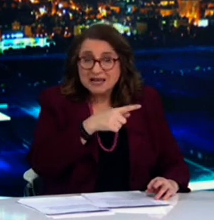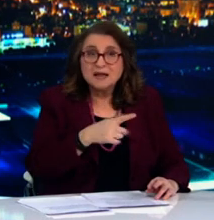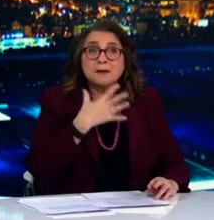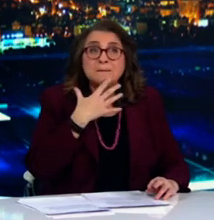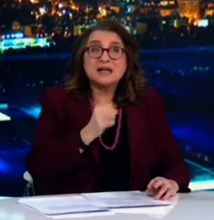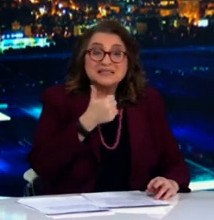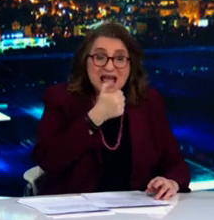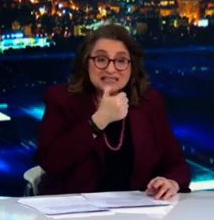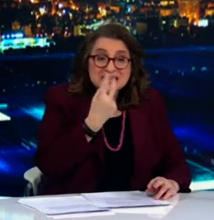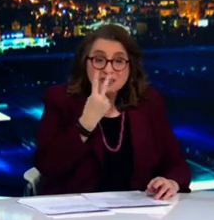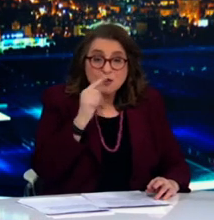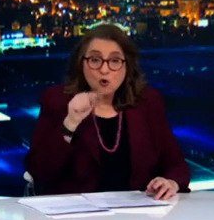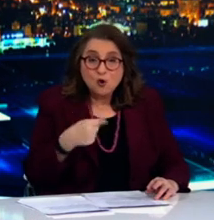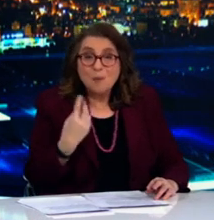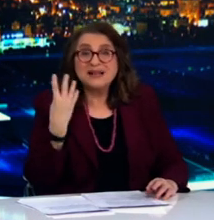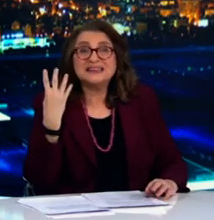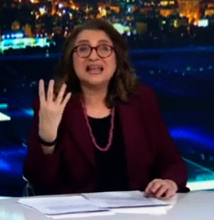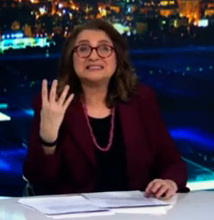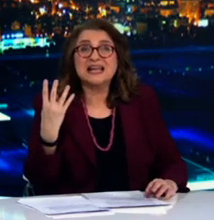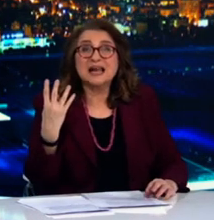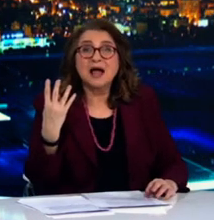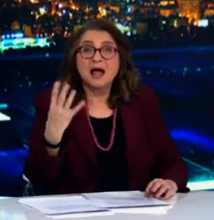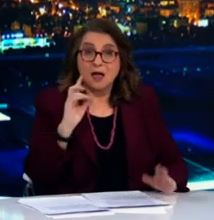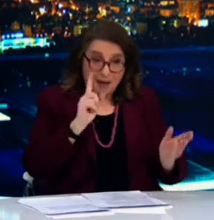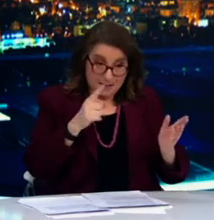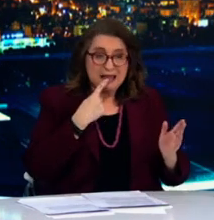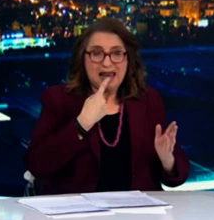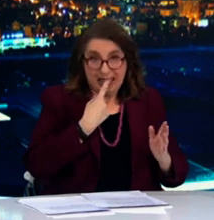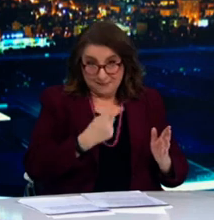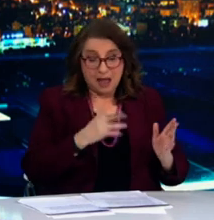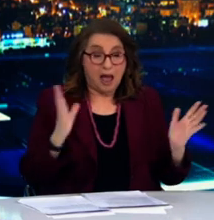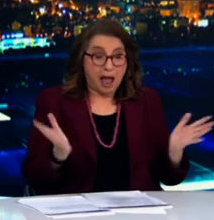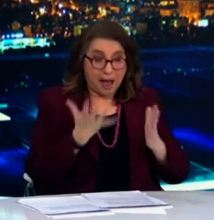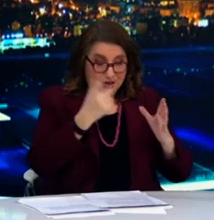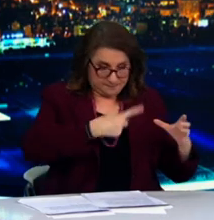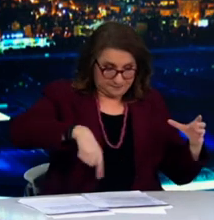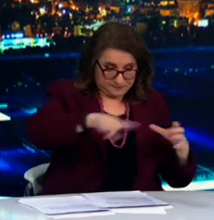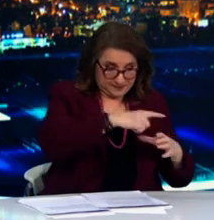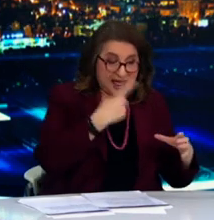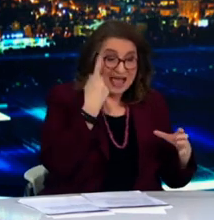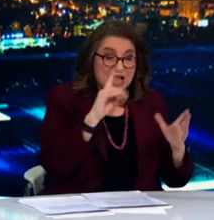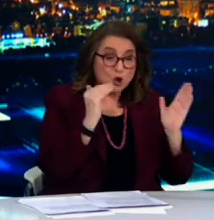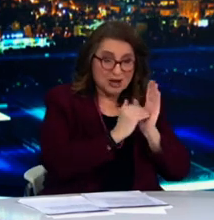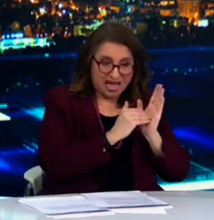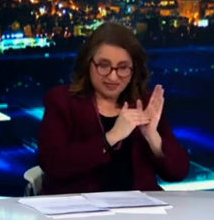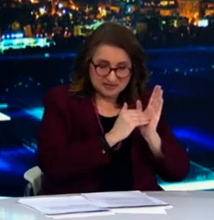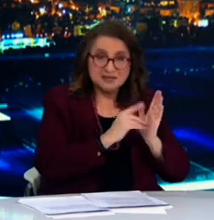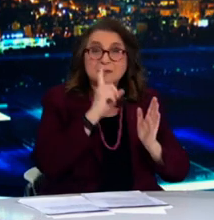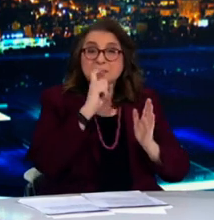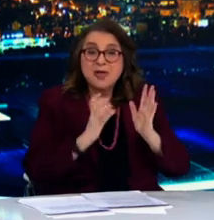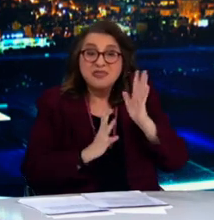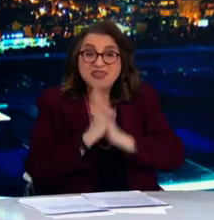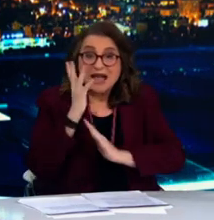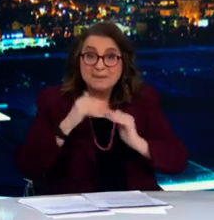62,4 όταν το όριο συναγερμού είναι 15 ενώ ο μέσος όρος κρουσμάτων 14 ημέρου είναι 791